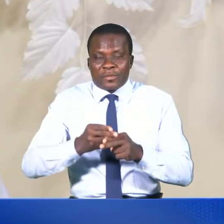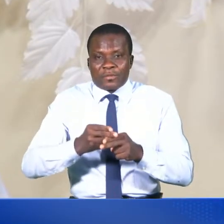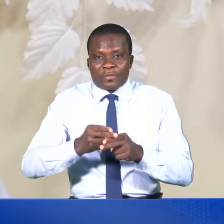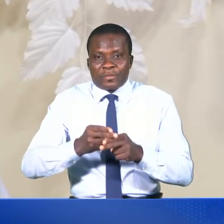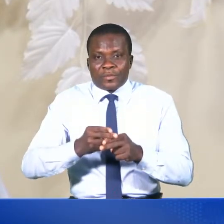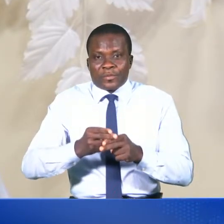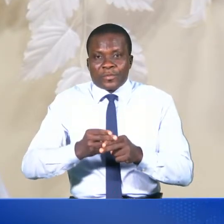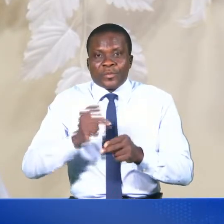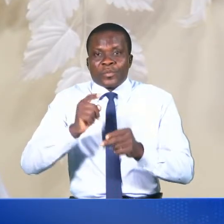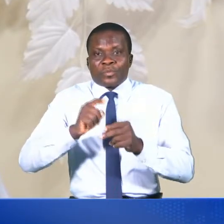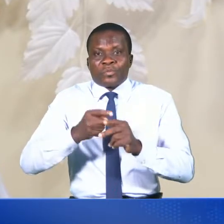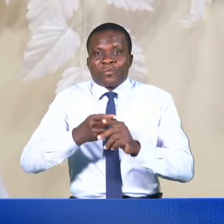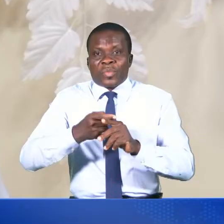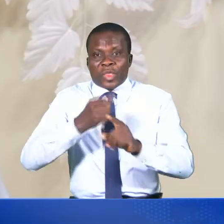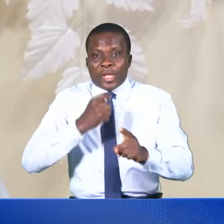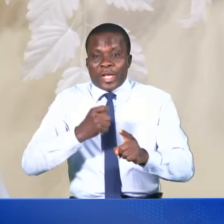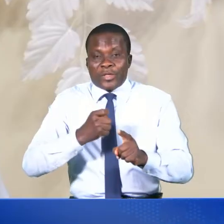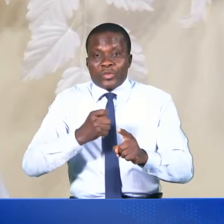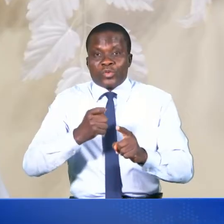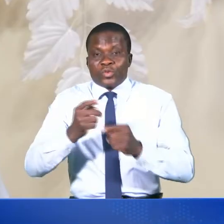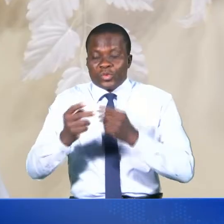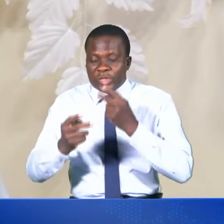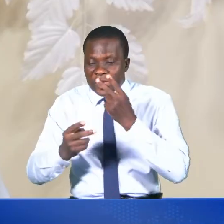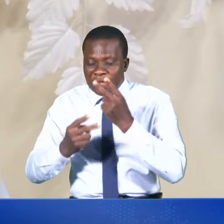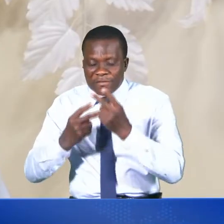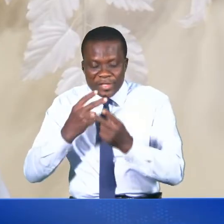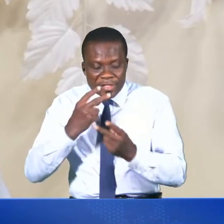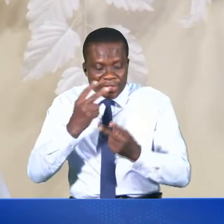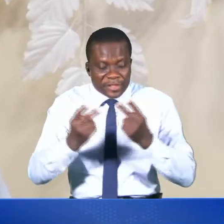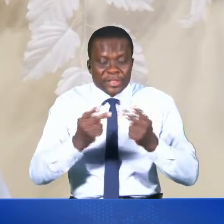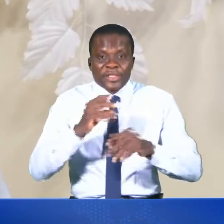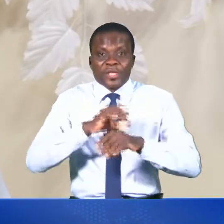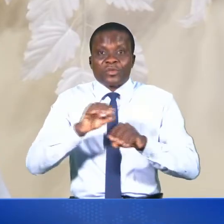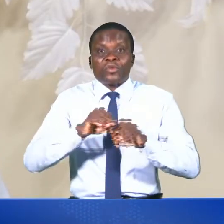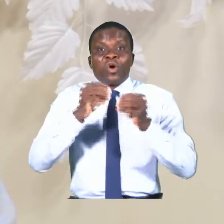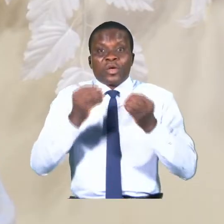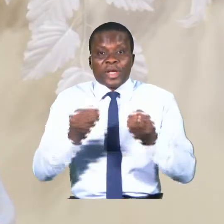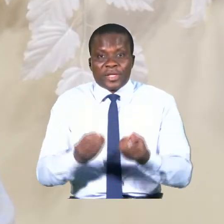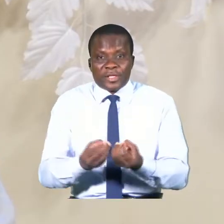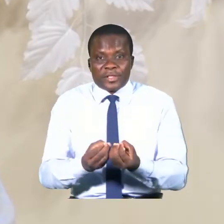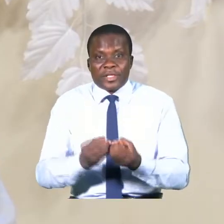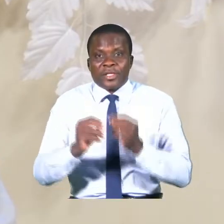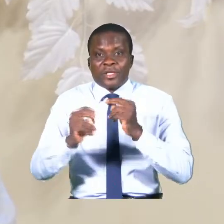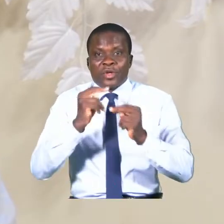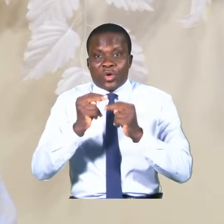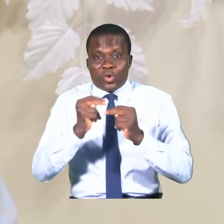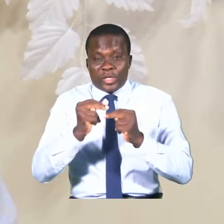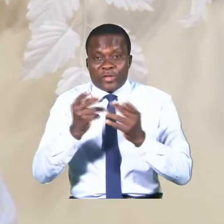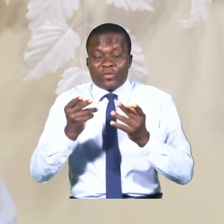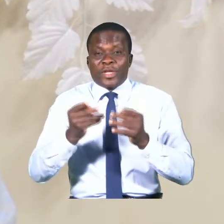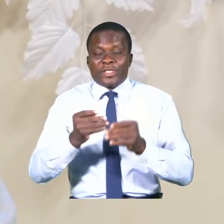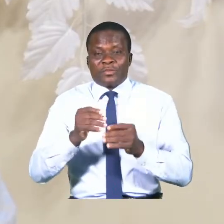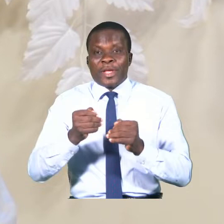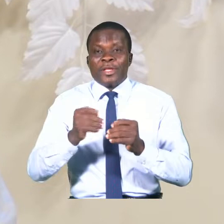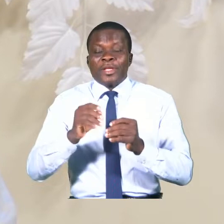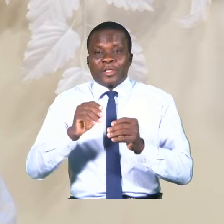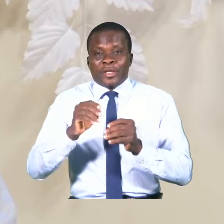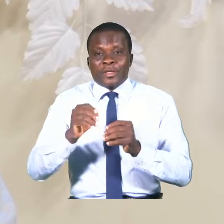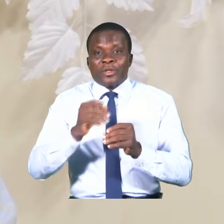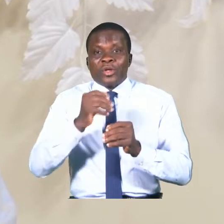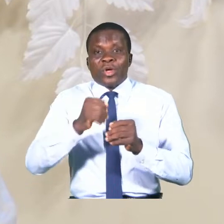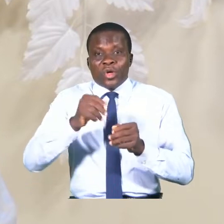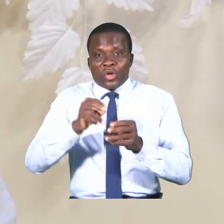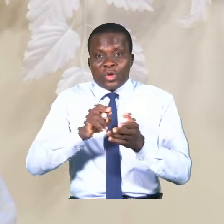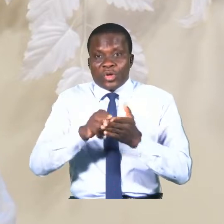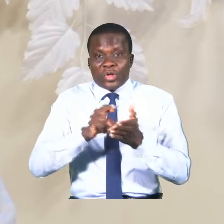À l'issue de la visite des sites organisés au niveau du rapport du Bénin, un rapport